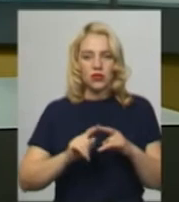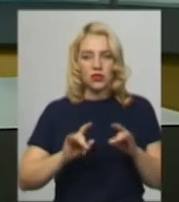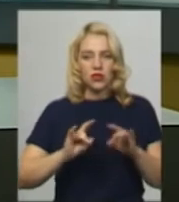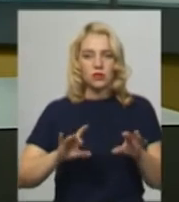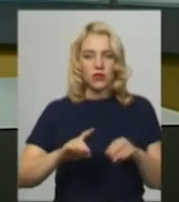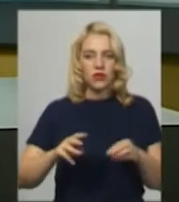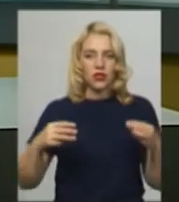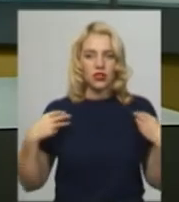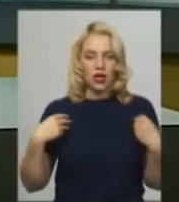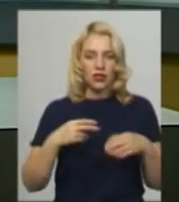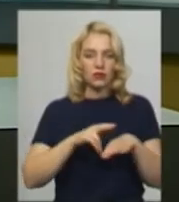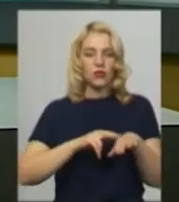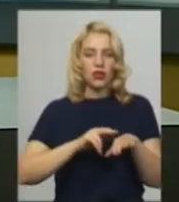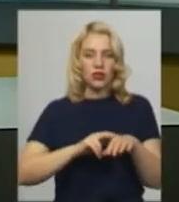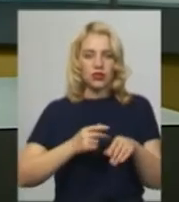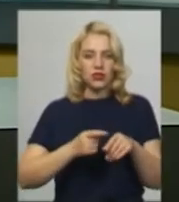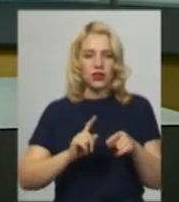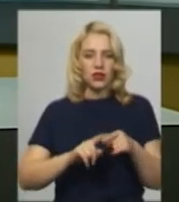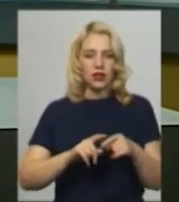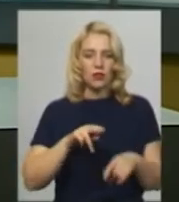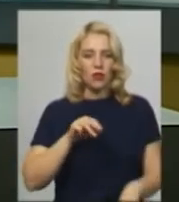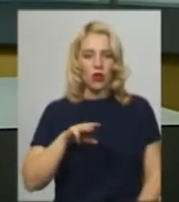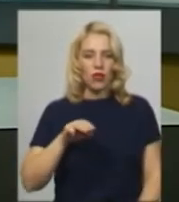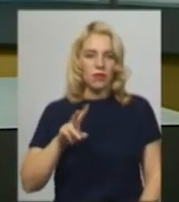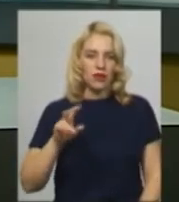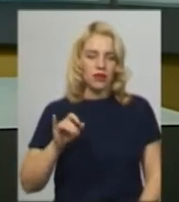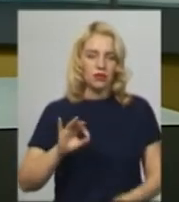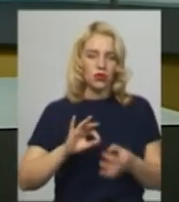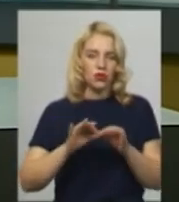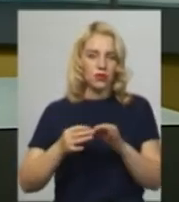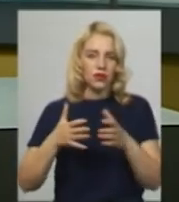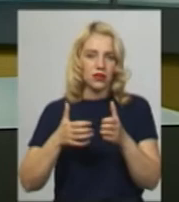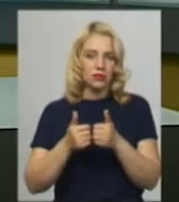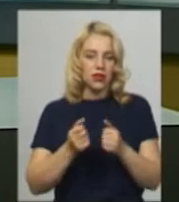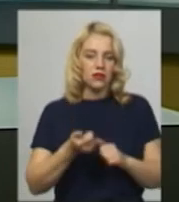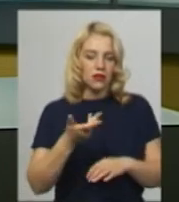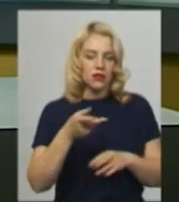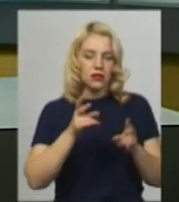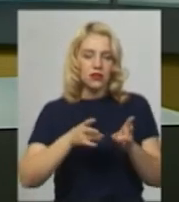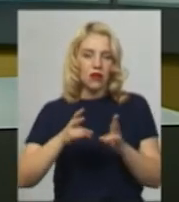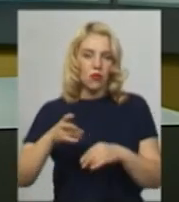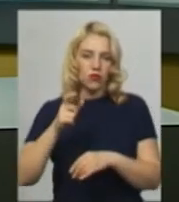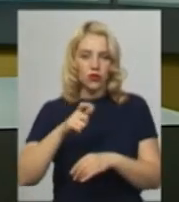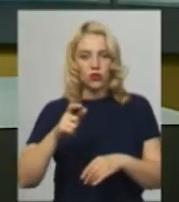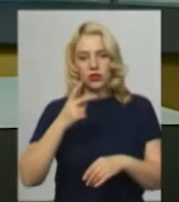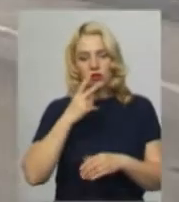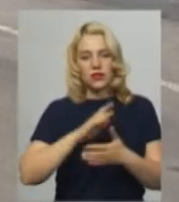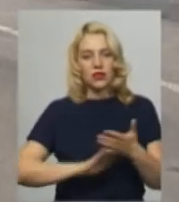реагування патрульної поліції Артем Потапкін. Про подробиці ДТП та кількість травмованих – далі у сюжеті.